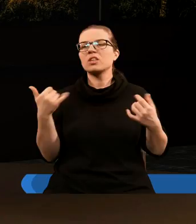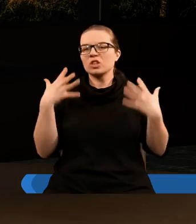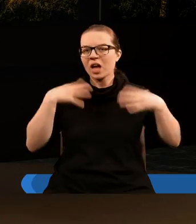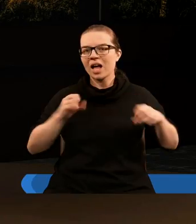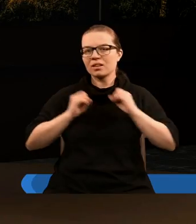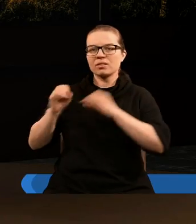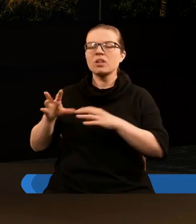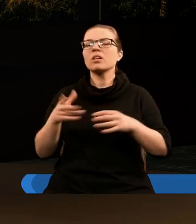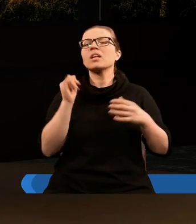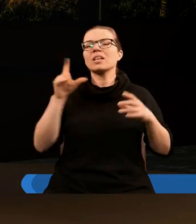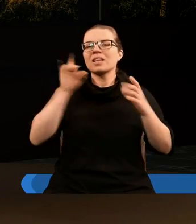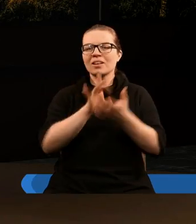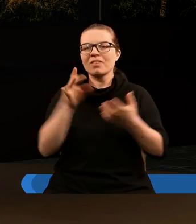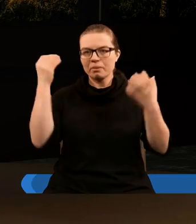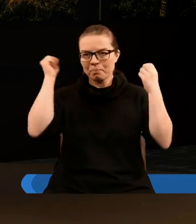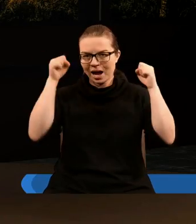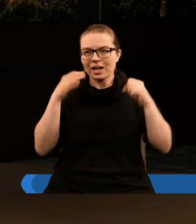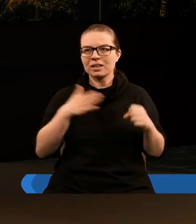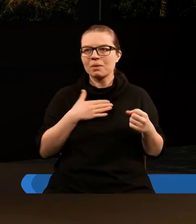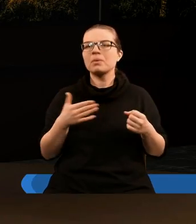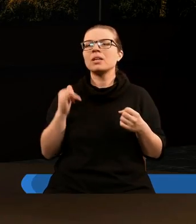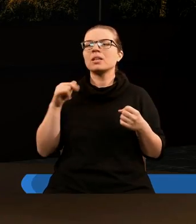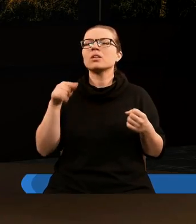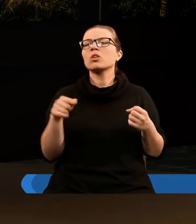swoje i wybielili je we krwi baranka, czyli to jest ten